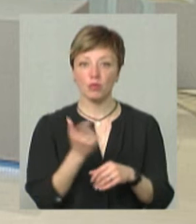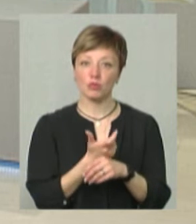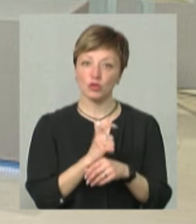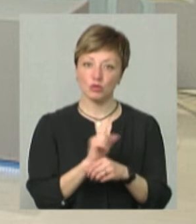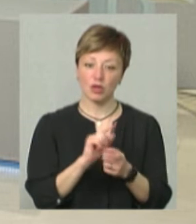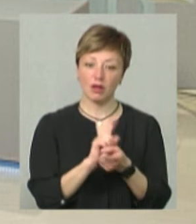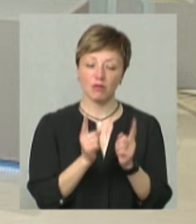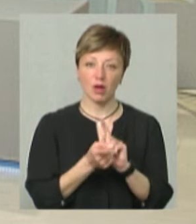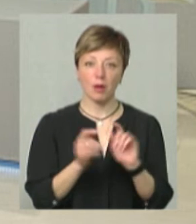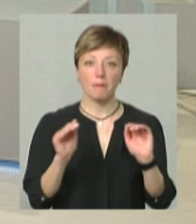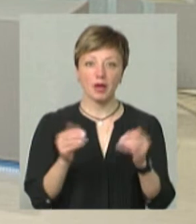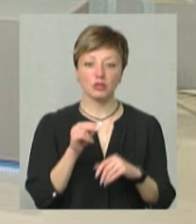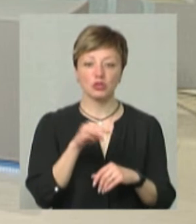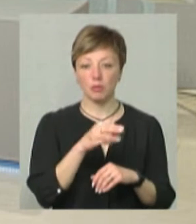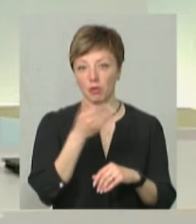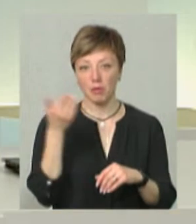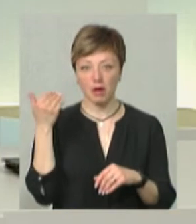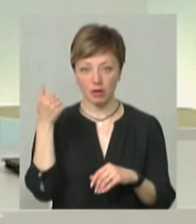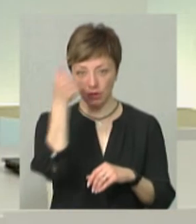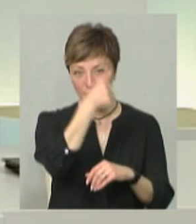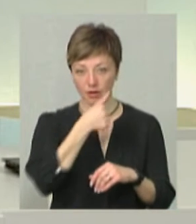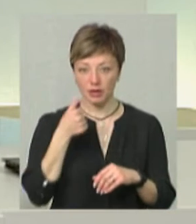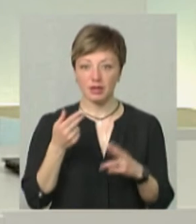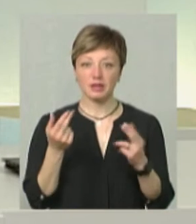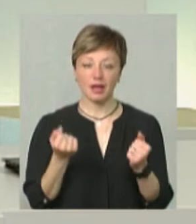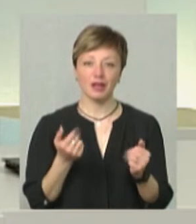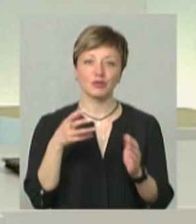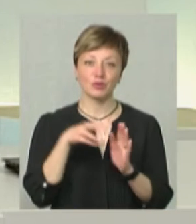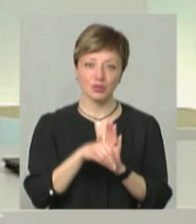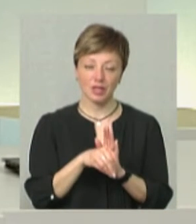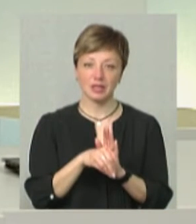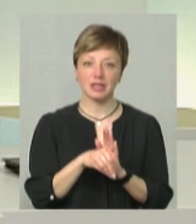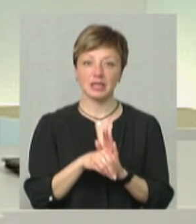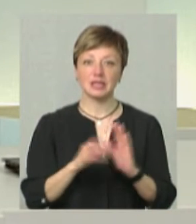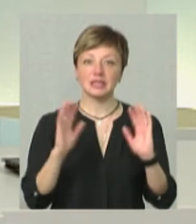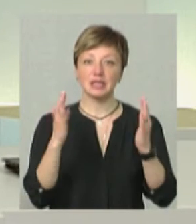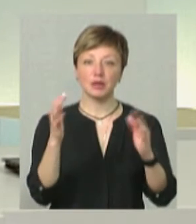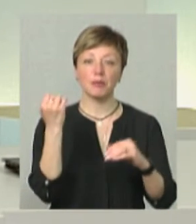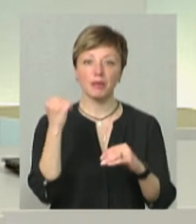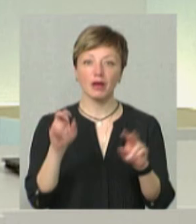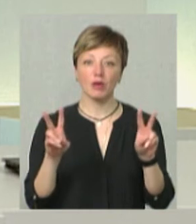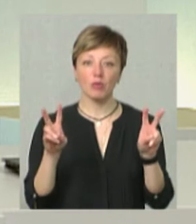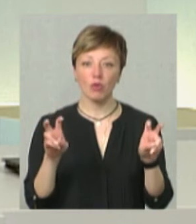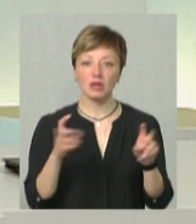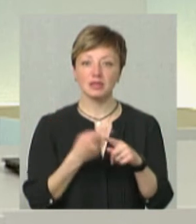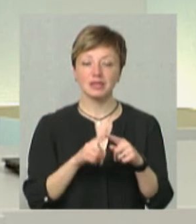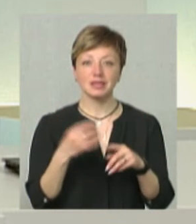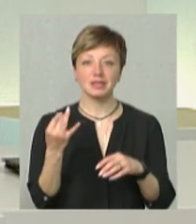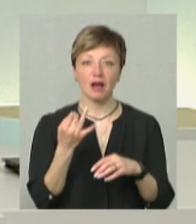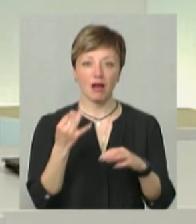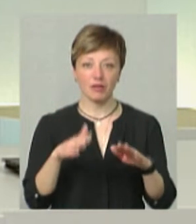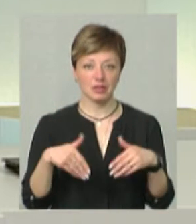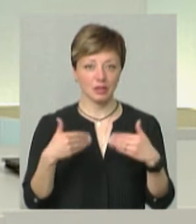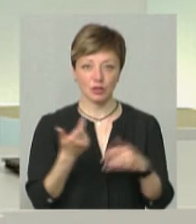може, навпаки, менше, ніж попередні роки? Долучаються. Сади перемоги – це дуже цікава